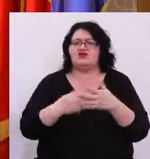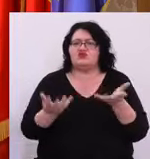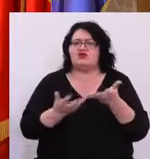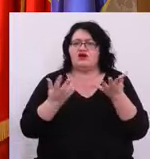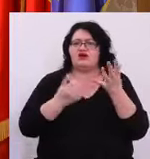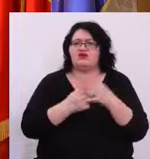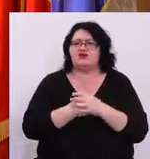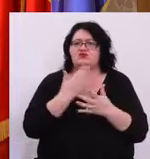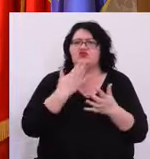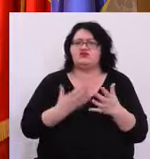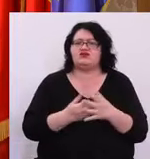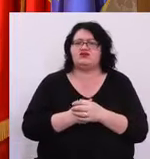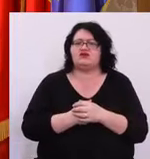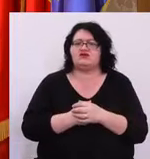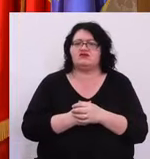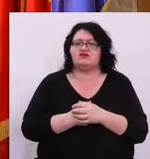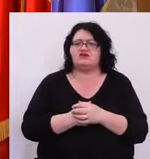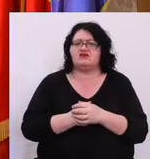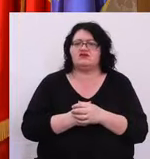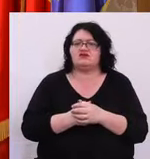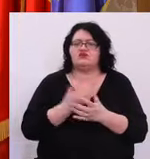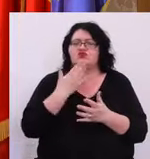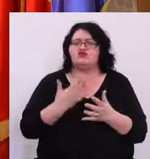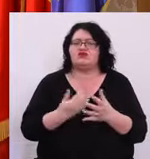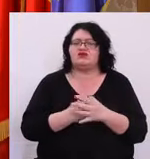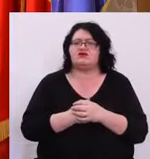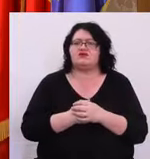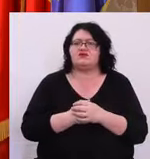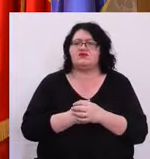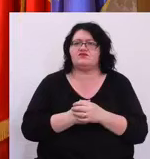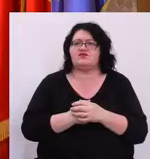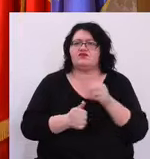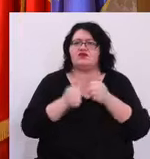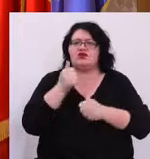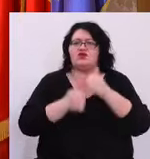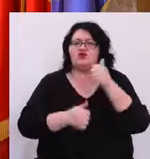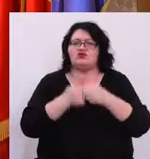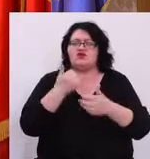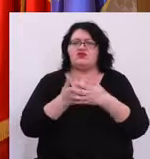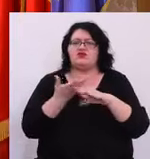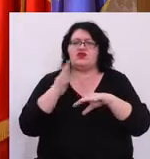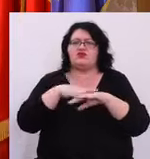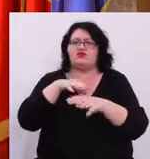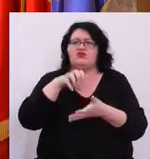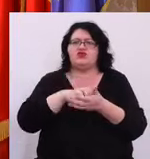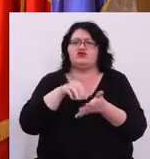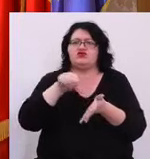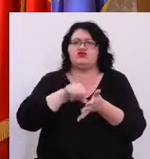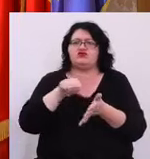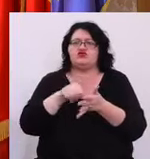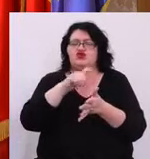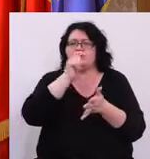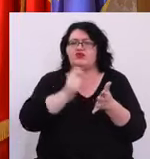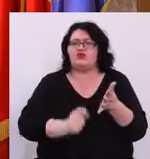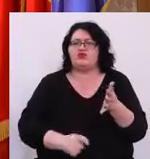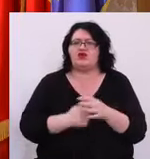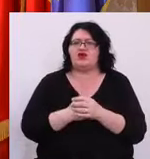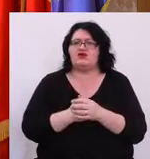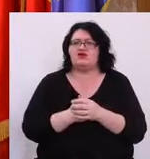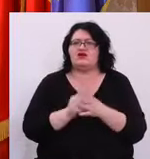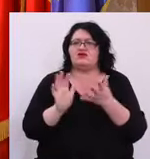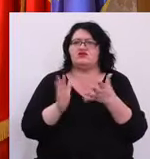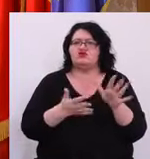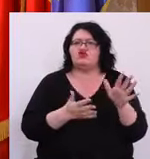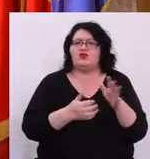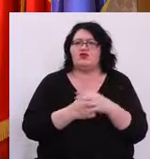repede Mulțumesc? Da, mulțumesc și eu Concursurile pentru mai multe posturi la centru de proiecte pleacă